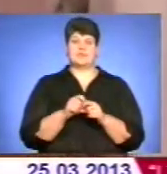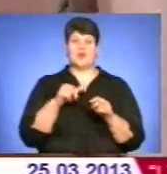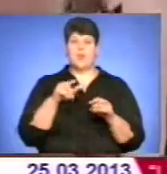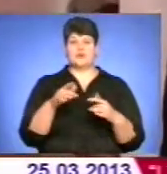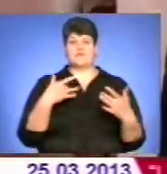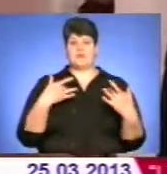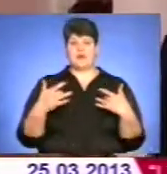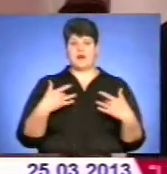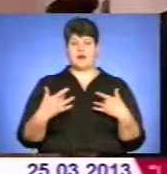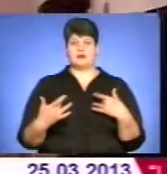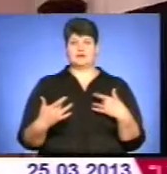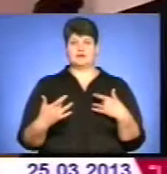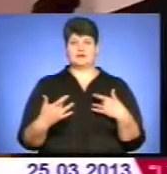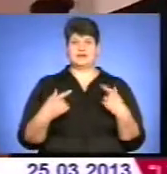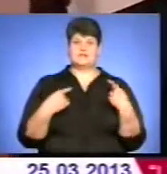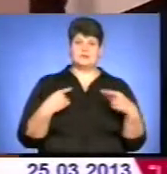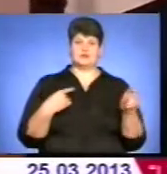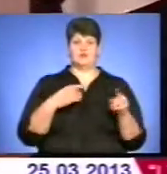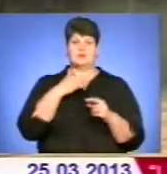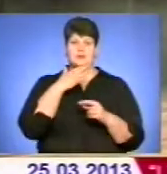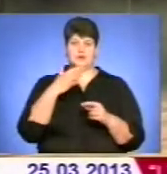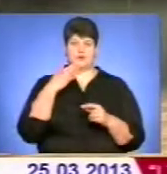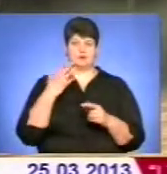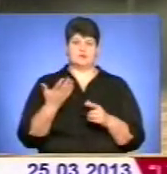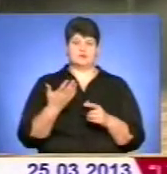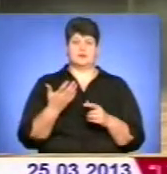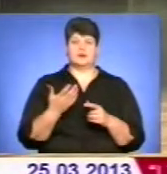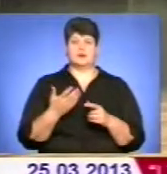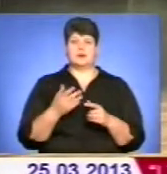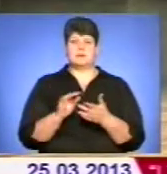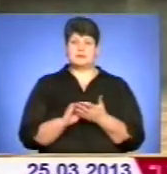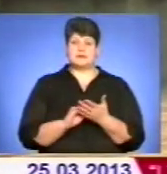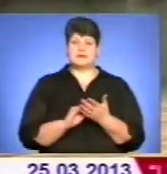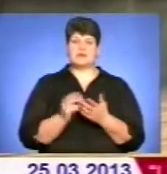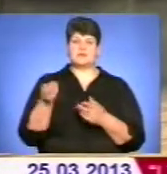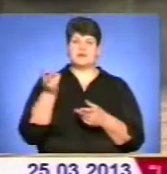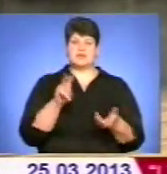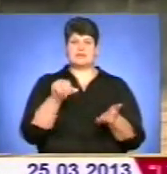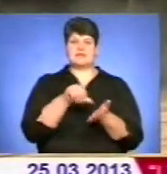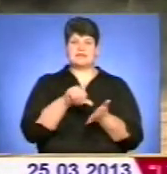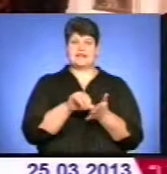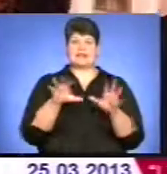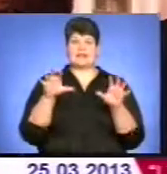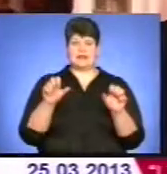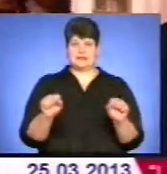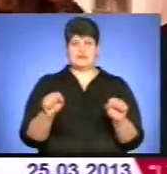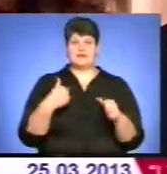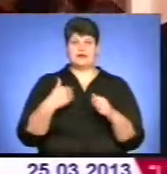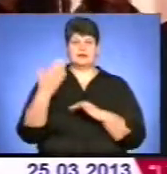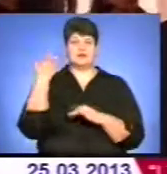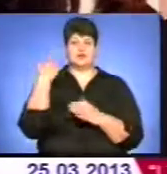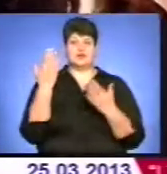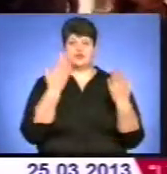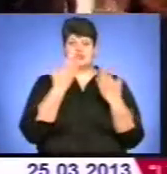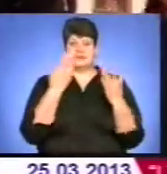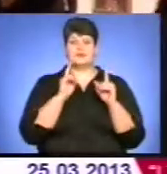театр, на відмінну від багатьох письменників. Завітали на творчий вечір митця і представники влади. Я коли вважав, що